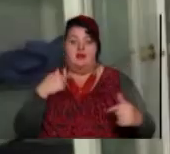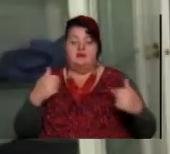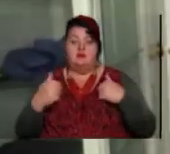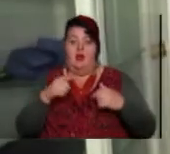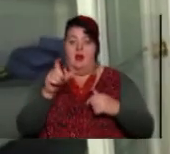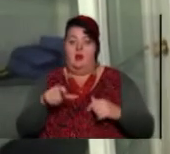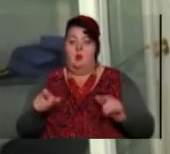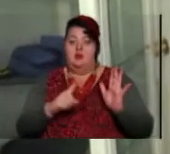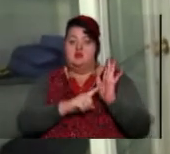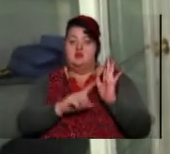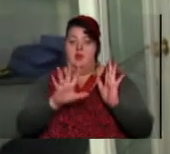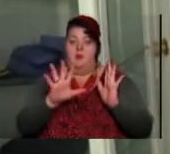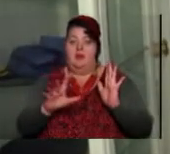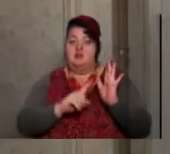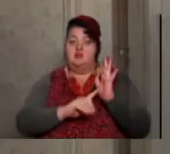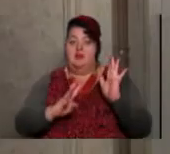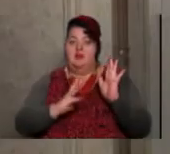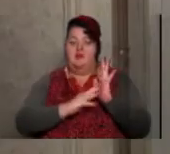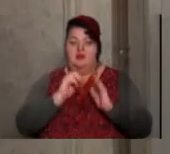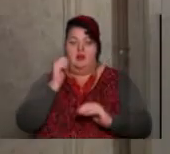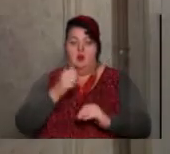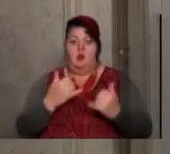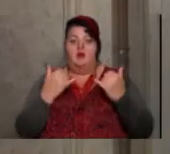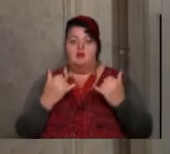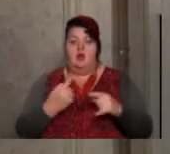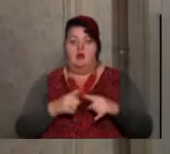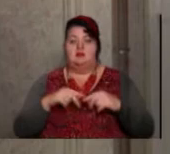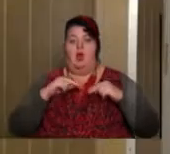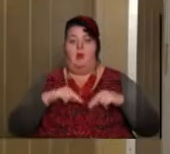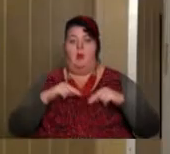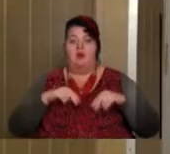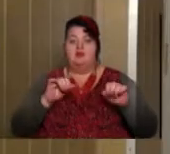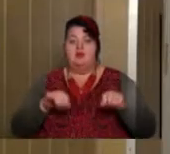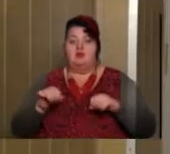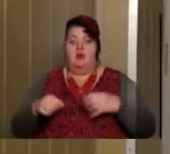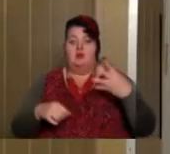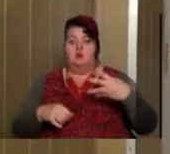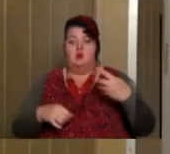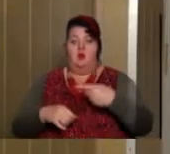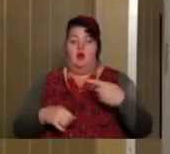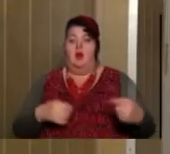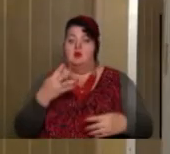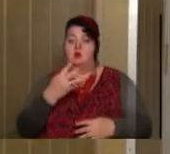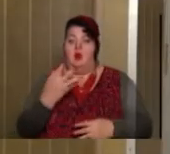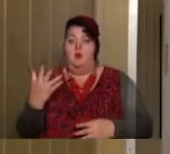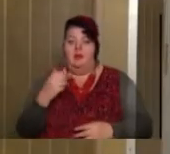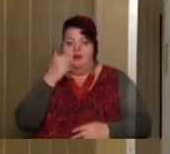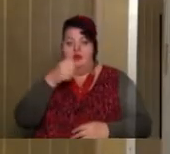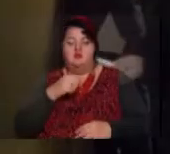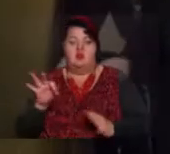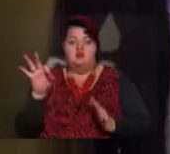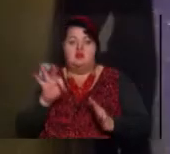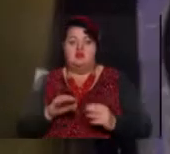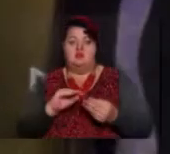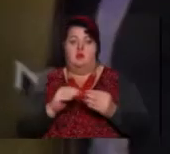65-69 років. Зараз це працездатні – 40-45-річні. Найчастіше проблеми зі здоров'ям